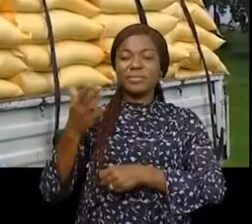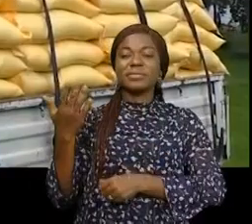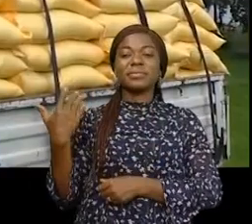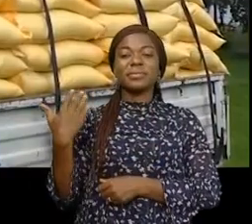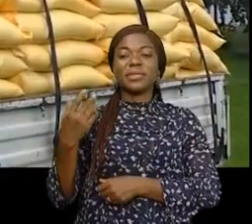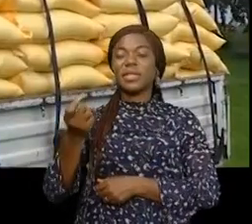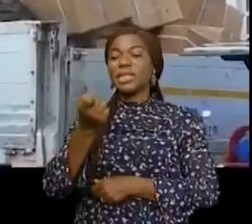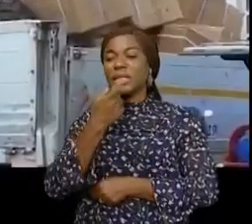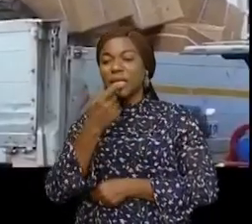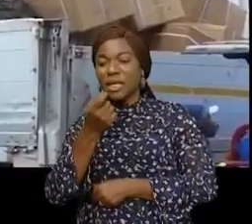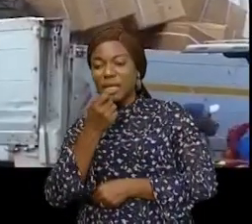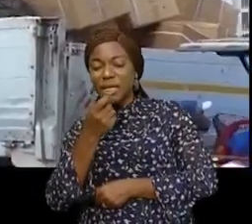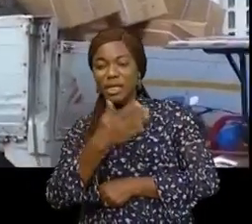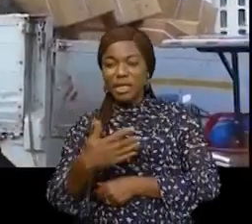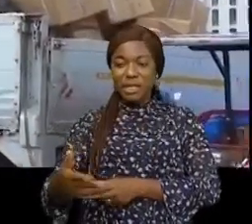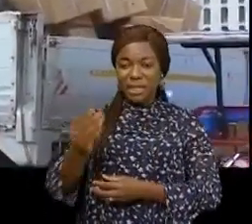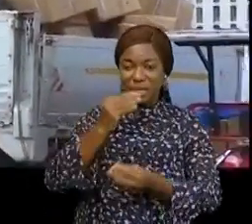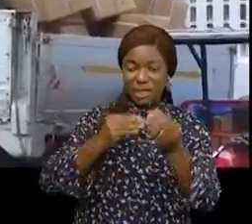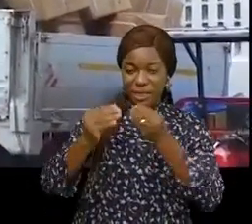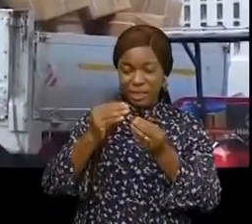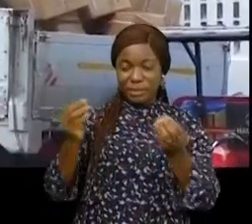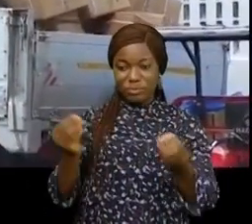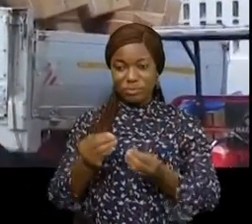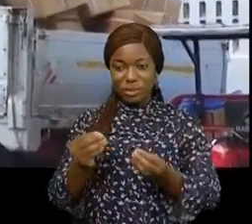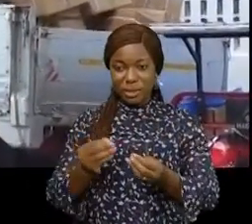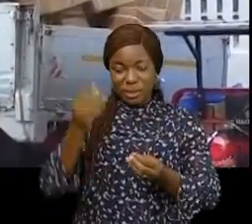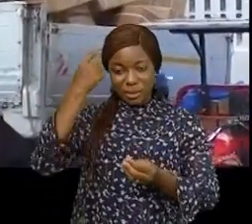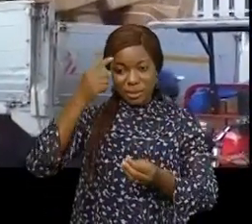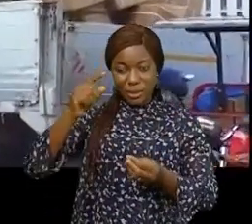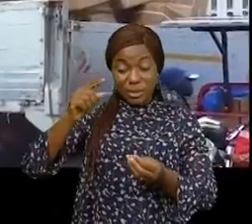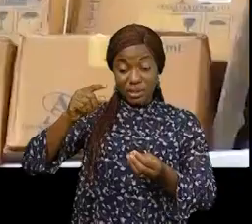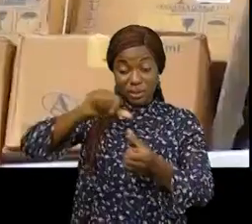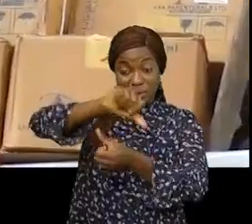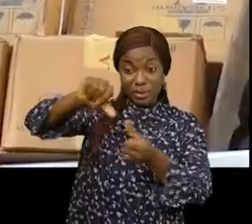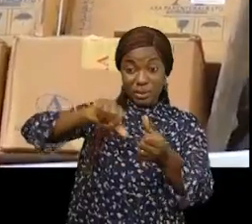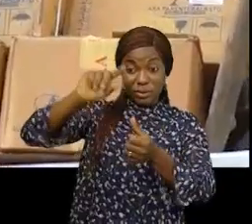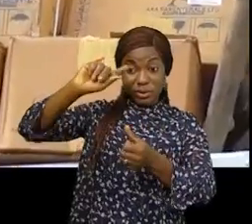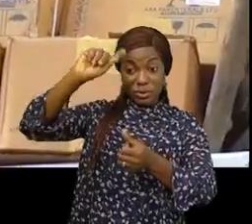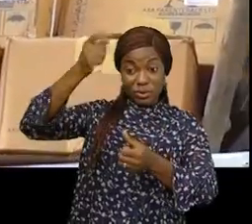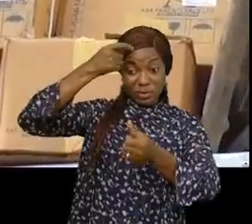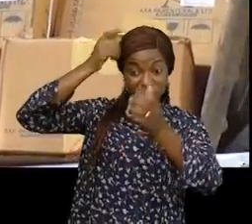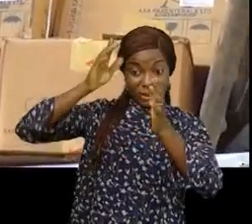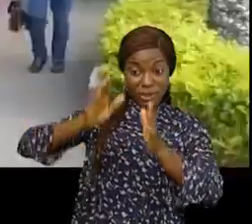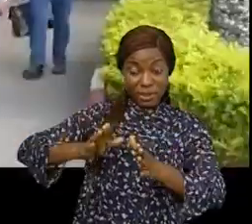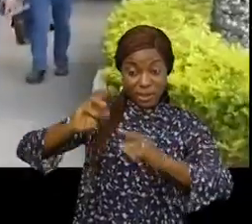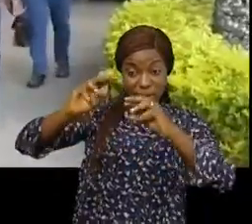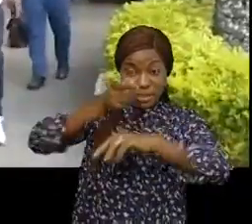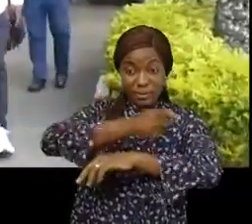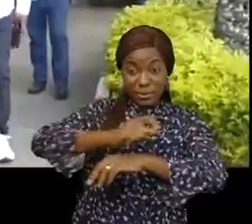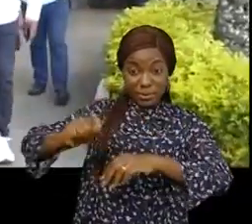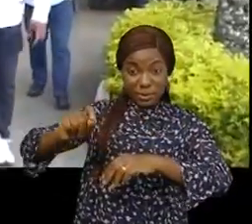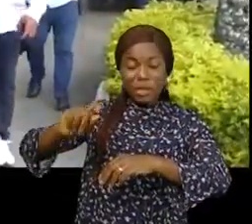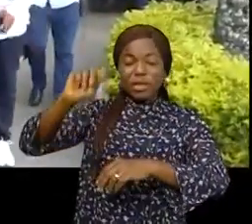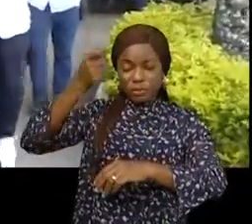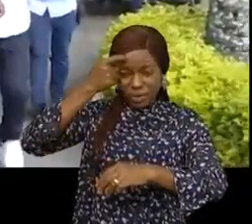de médicaments essentiels sont immobilisés dans l'enclos du gouvernement de province du Nord-Kivu. Les gouvernements de la république